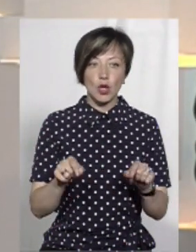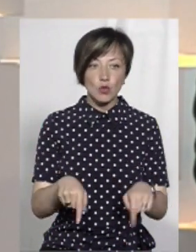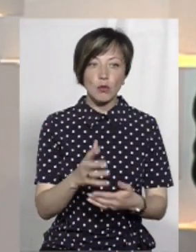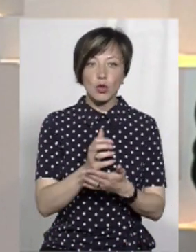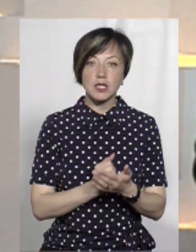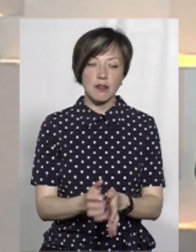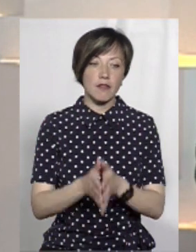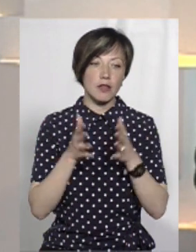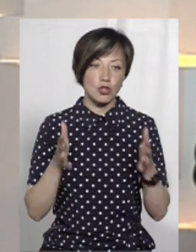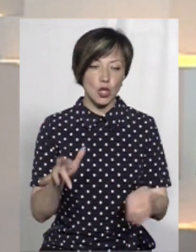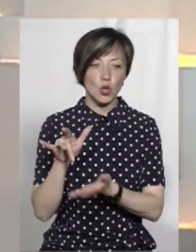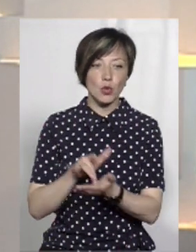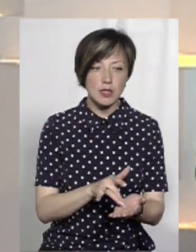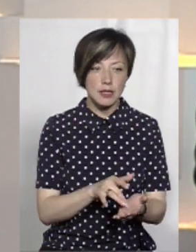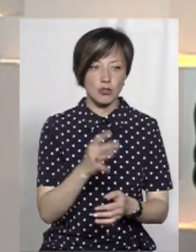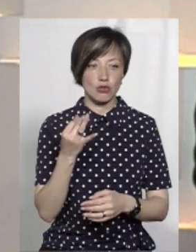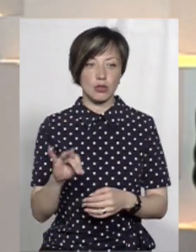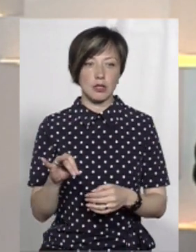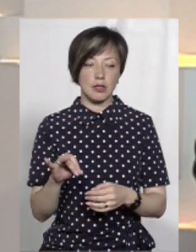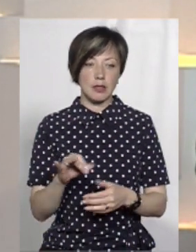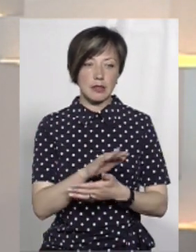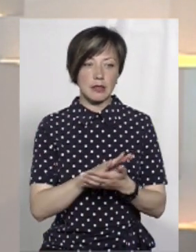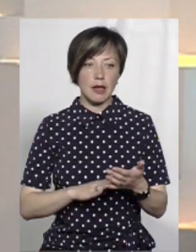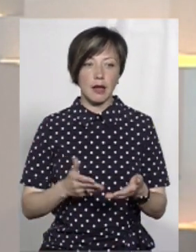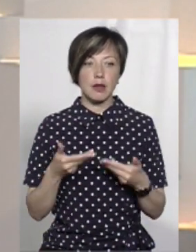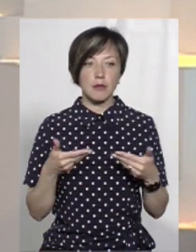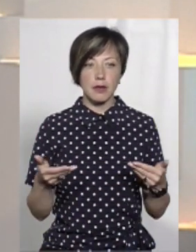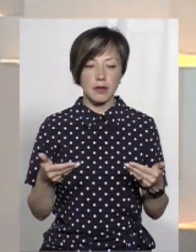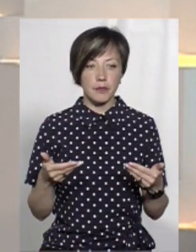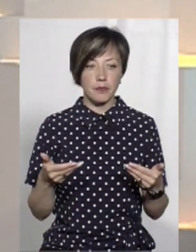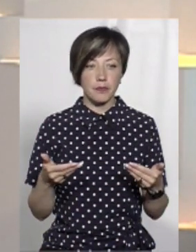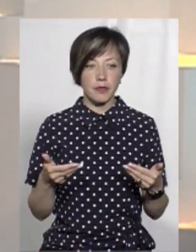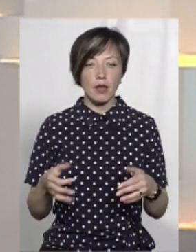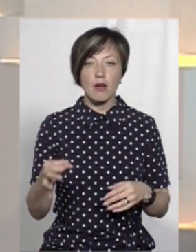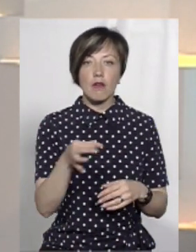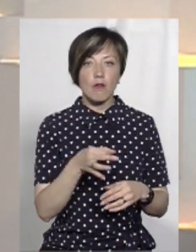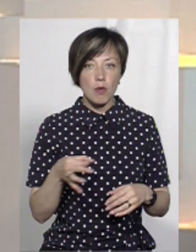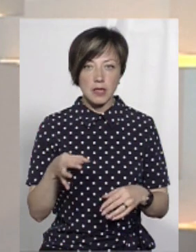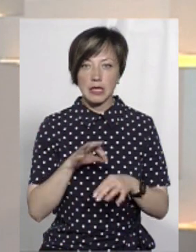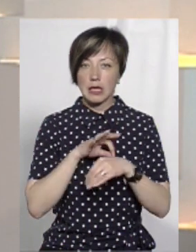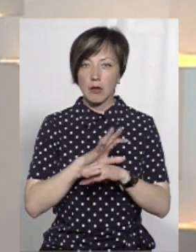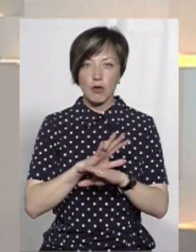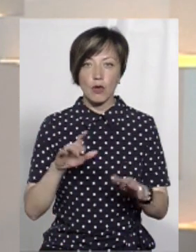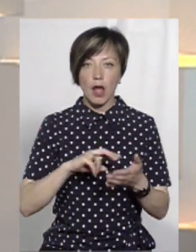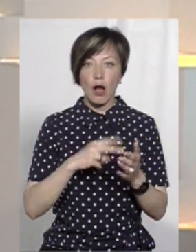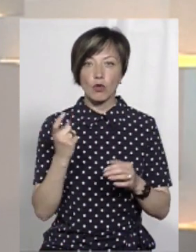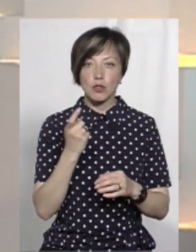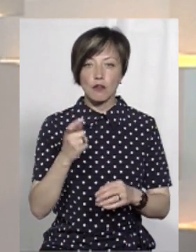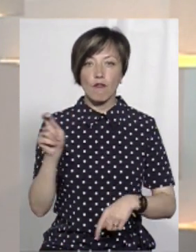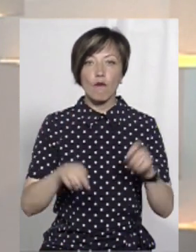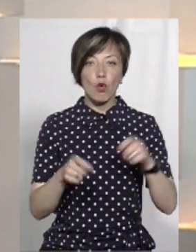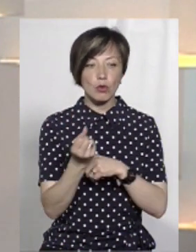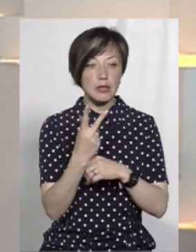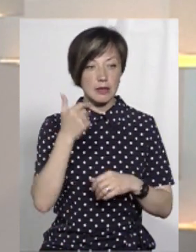тут потенціал величезний, туристичний. Далі, ми в області не проводили економічного форуму 13